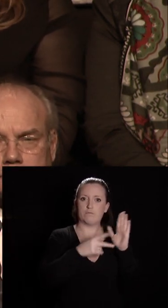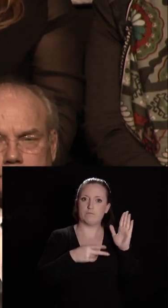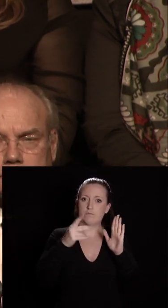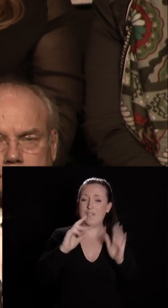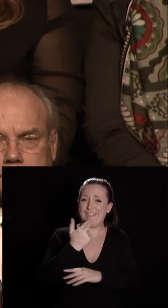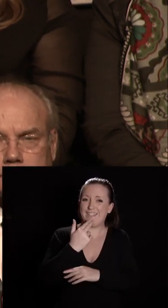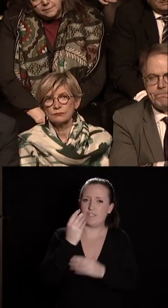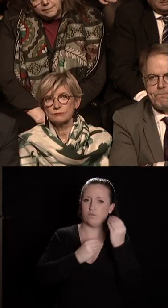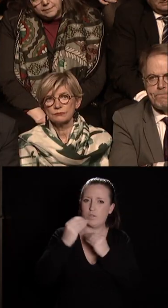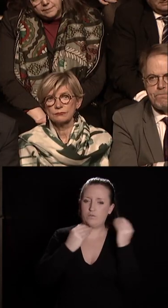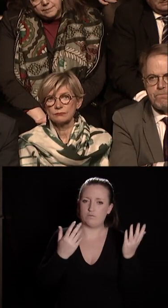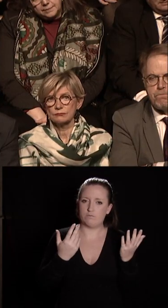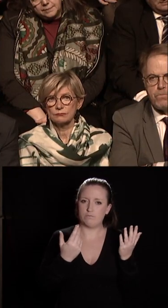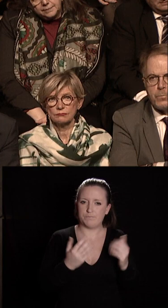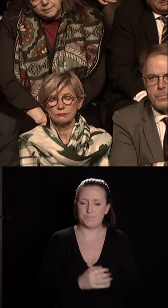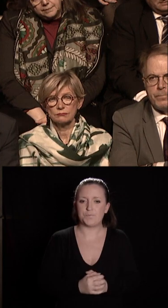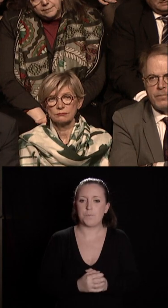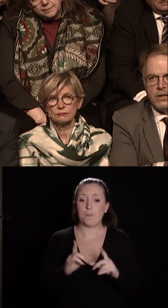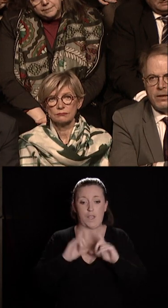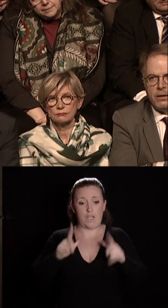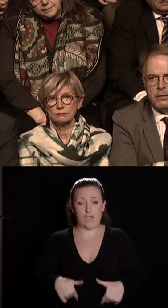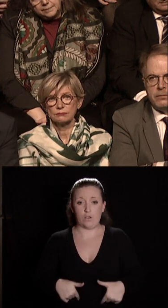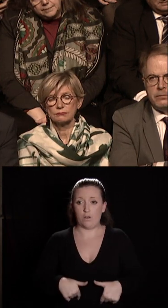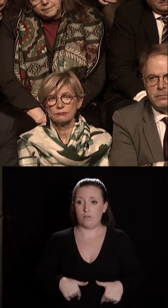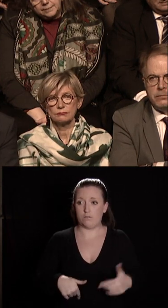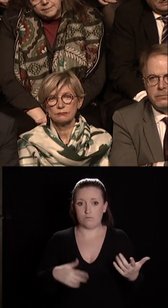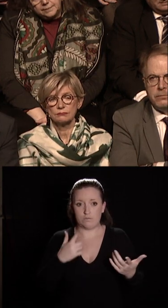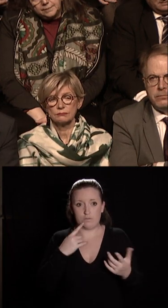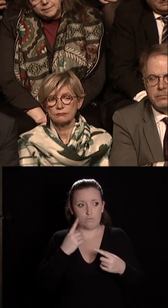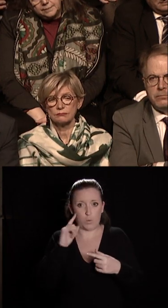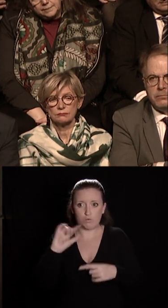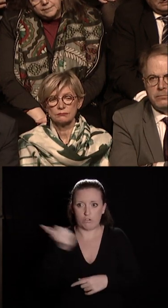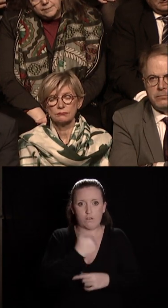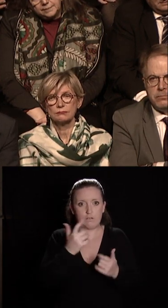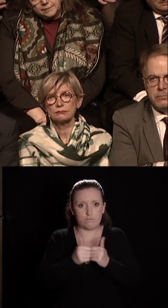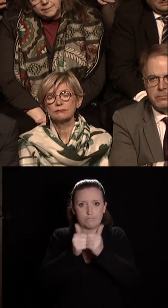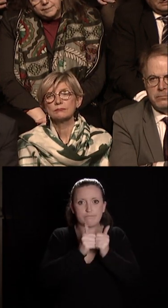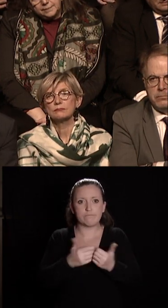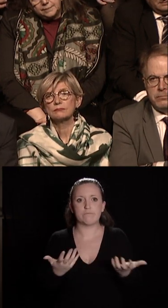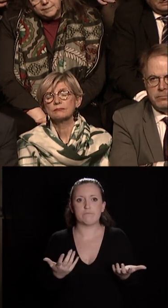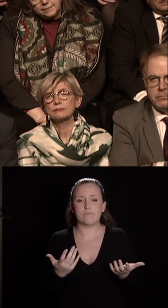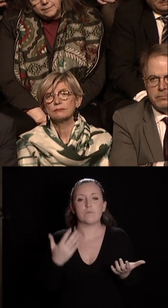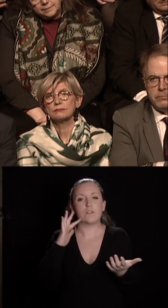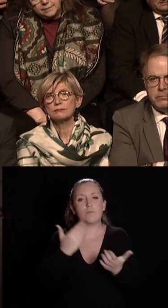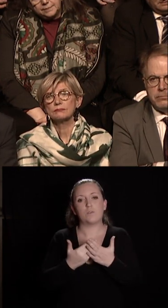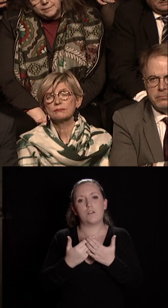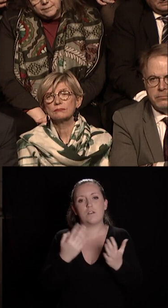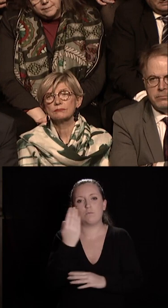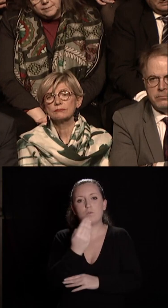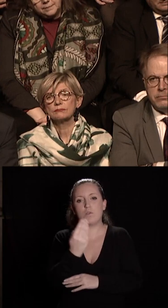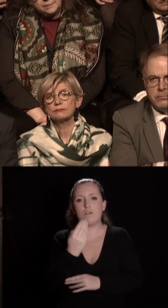qualité de l'alimentation. L'école est notre bien commun, disais-je, et comme tel réclame que nous accordions parfois,